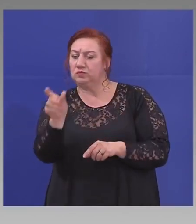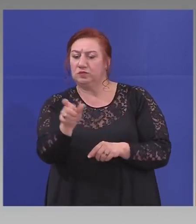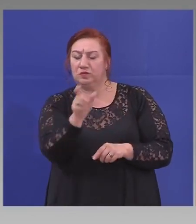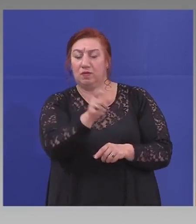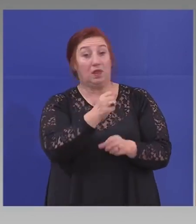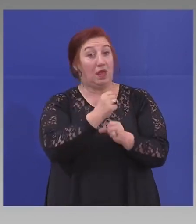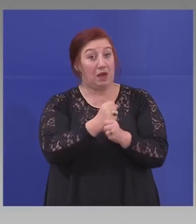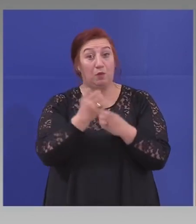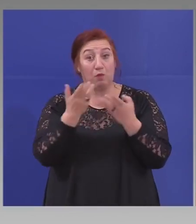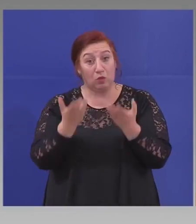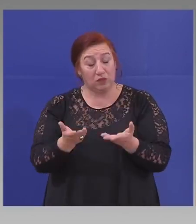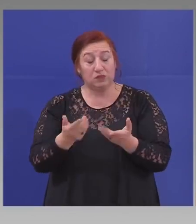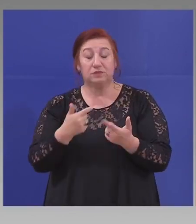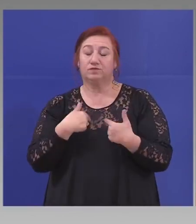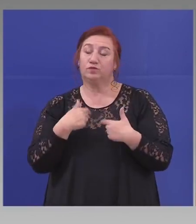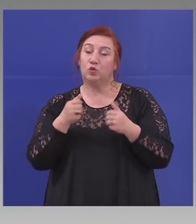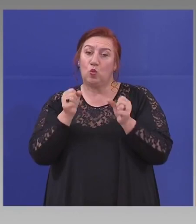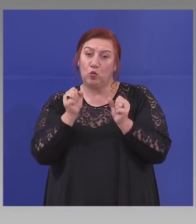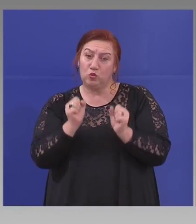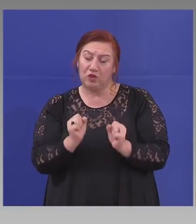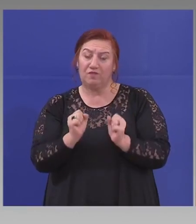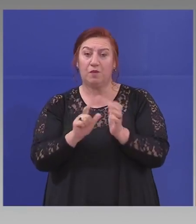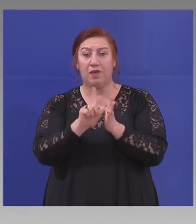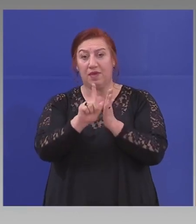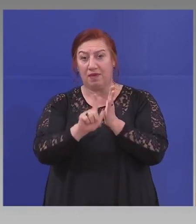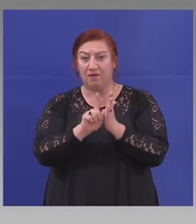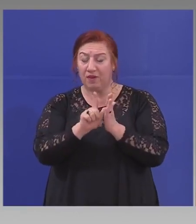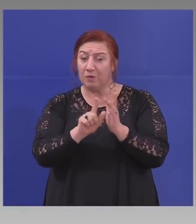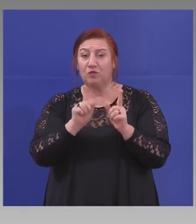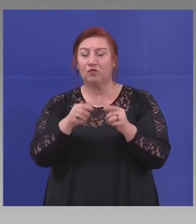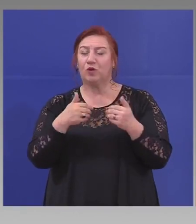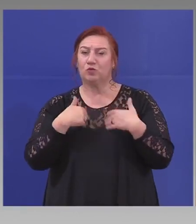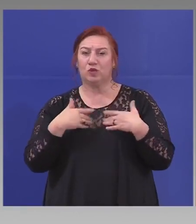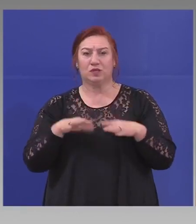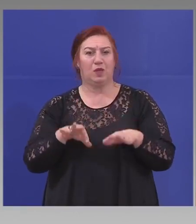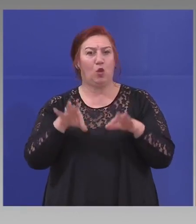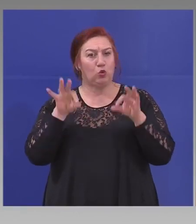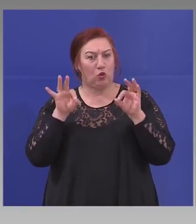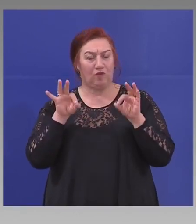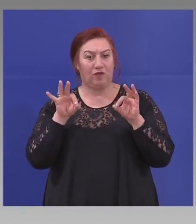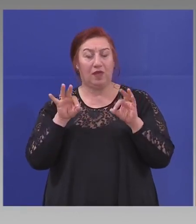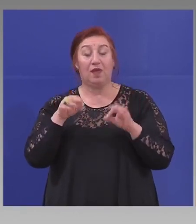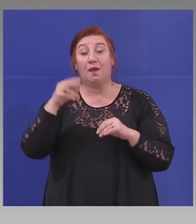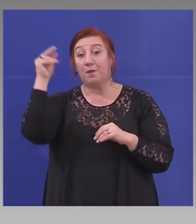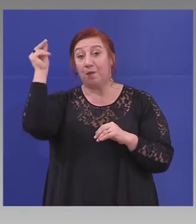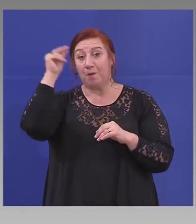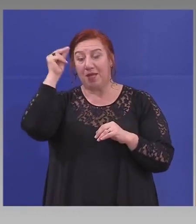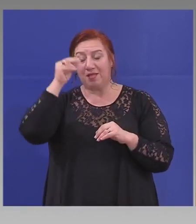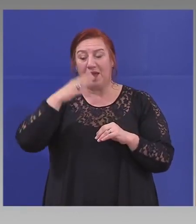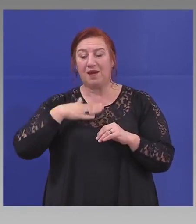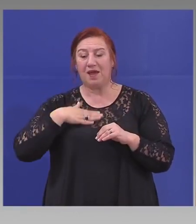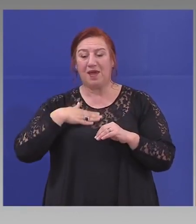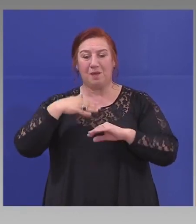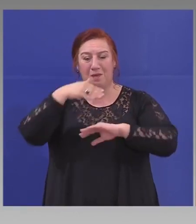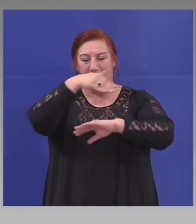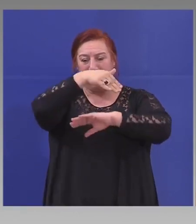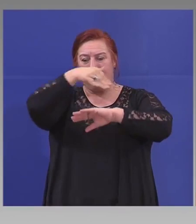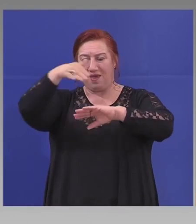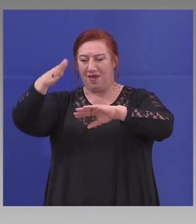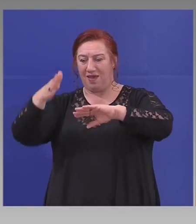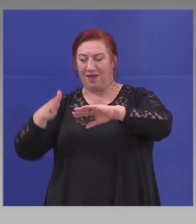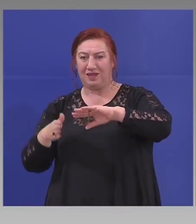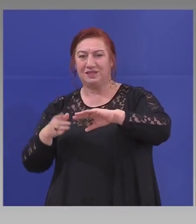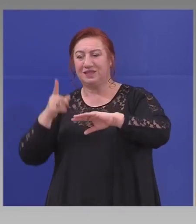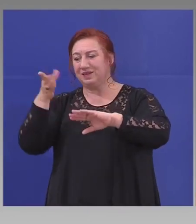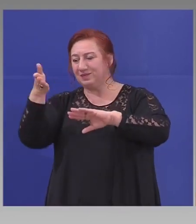Така че очакваме времето, в което ние имаме готовност, България граничи, освен с